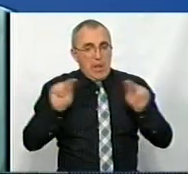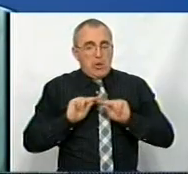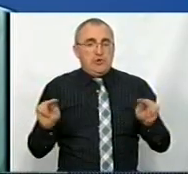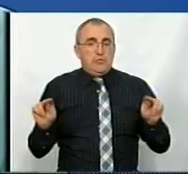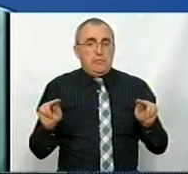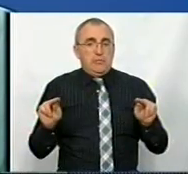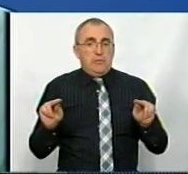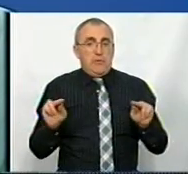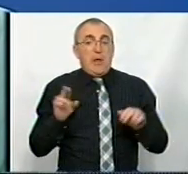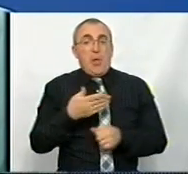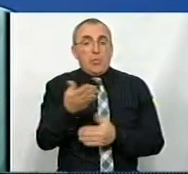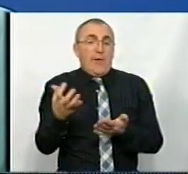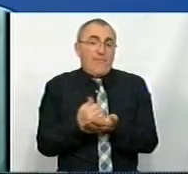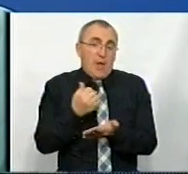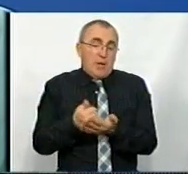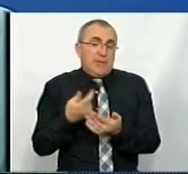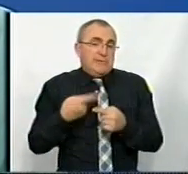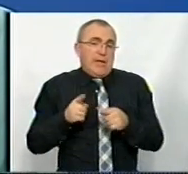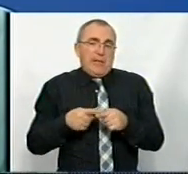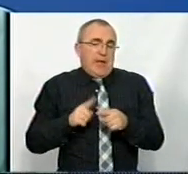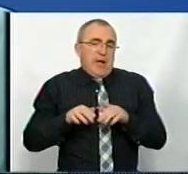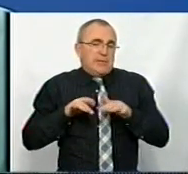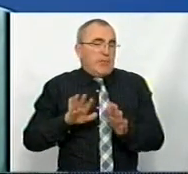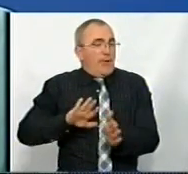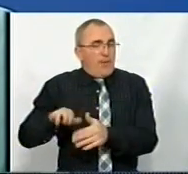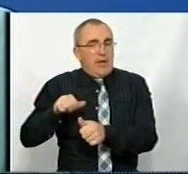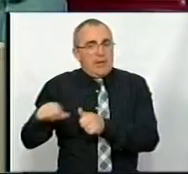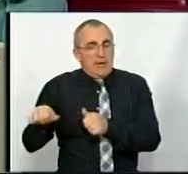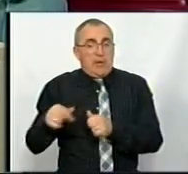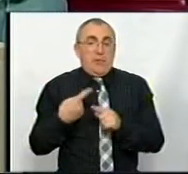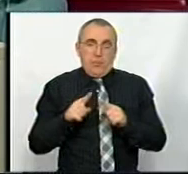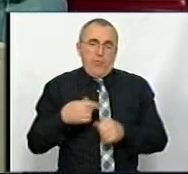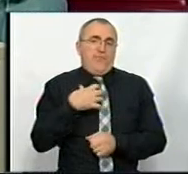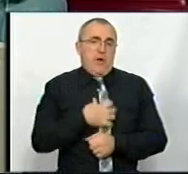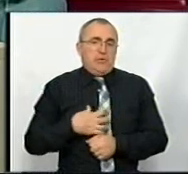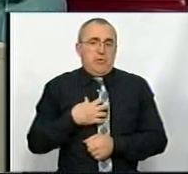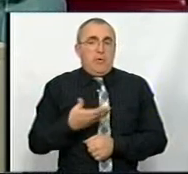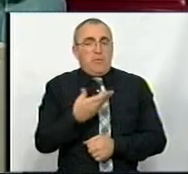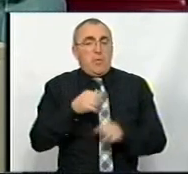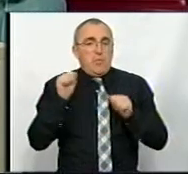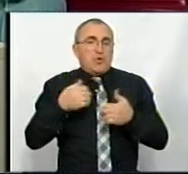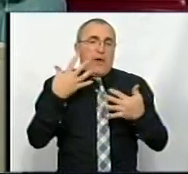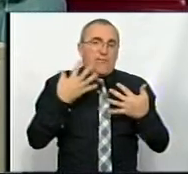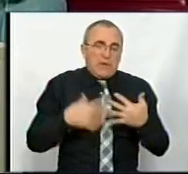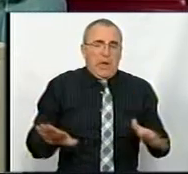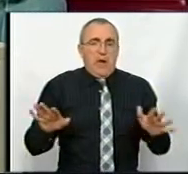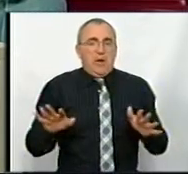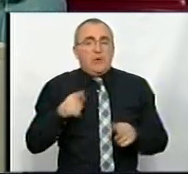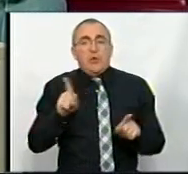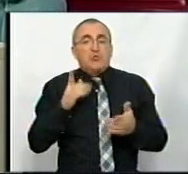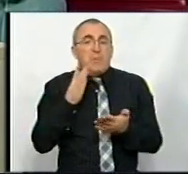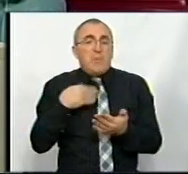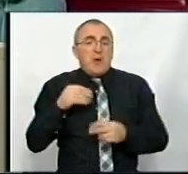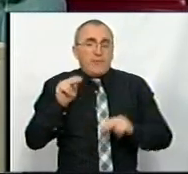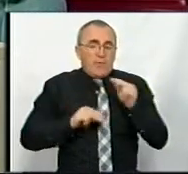Як у них це виходить, це вже така справа інша. Але це також важливо, тому що можна було втратити те, що ми